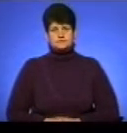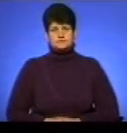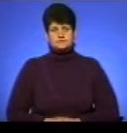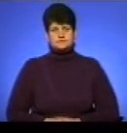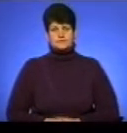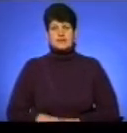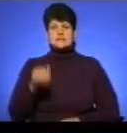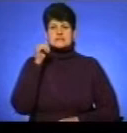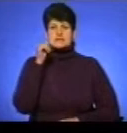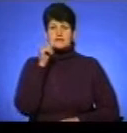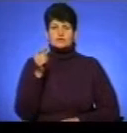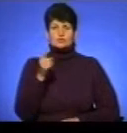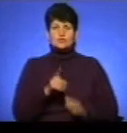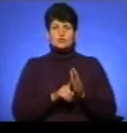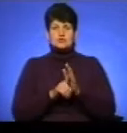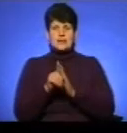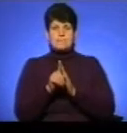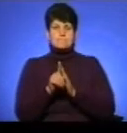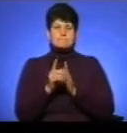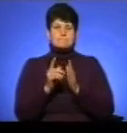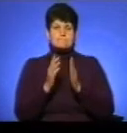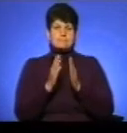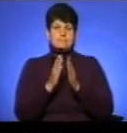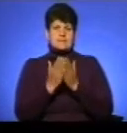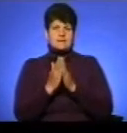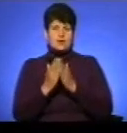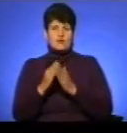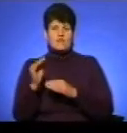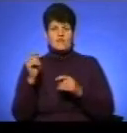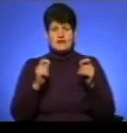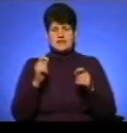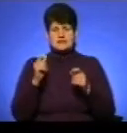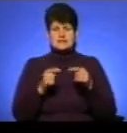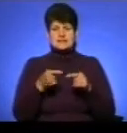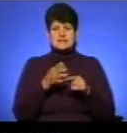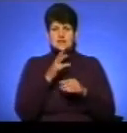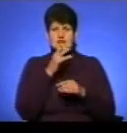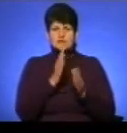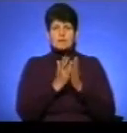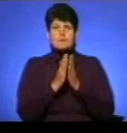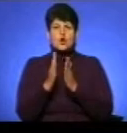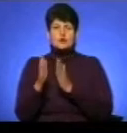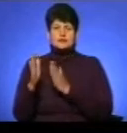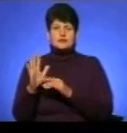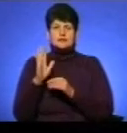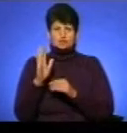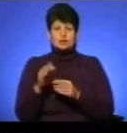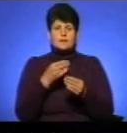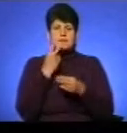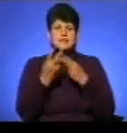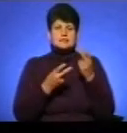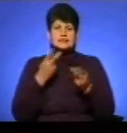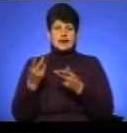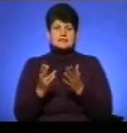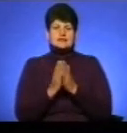Завтра у Тернополі стартує Бібліофест. Триватиме захід три дні. За цей час у бібліотеках обласного центру відбудуться презентації